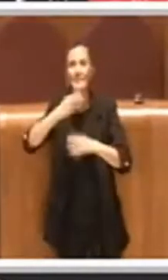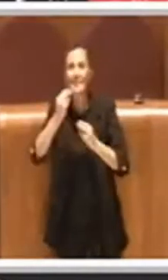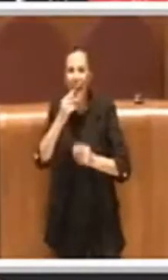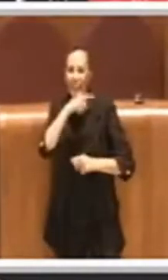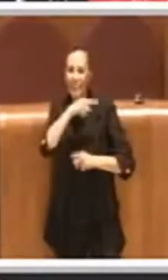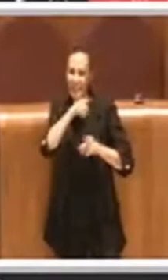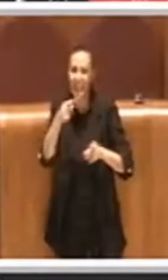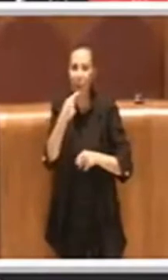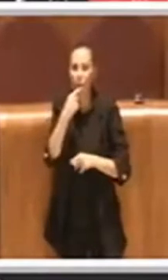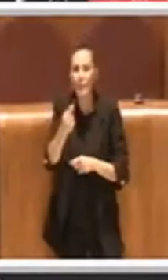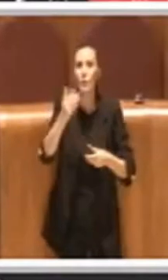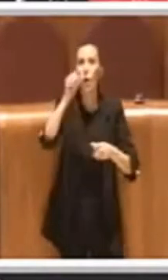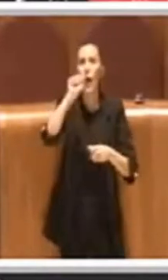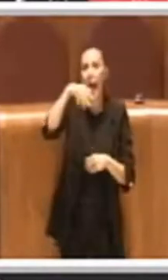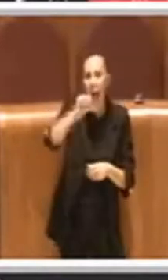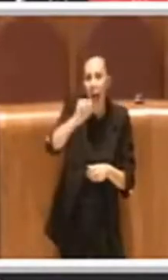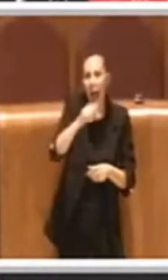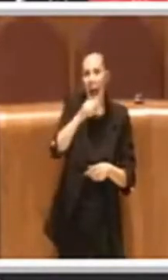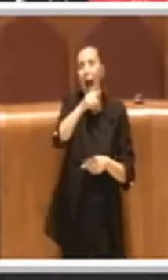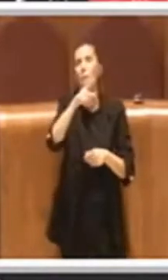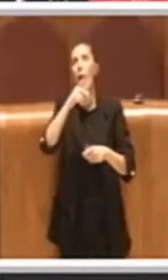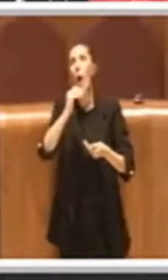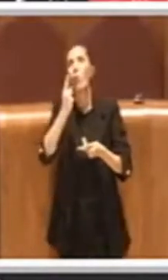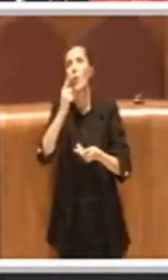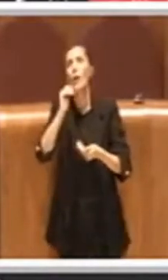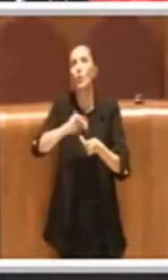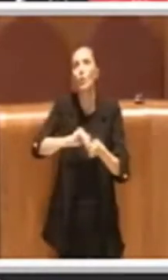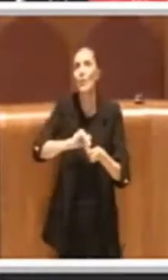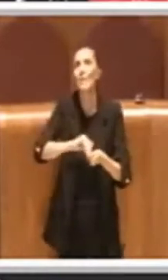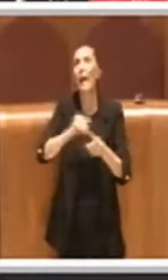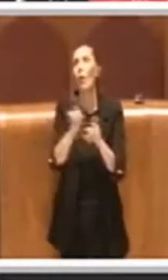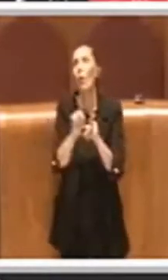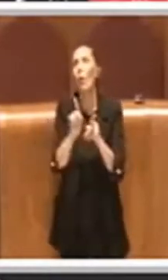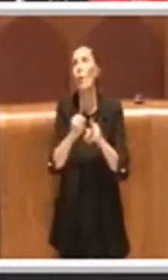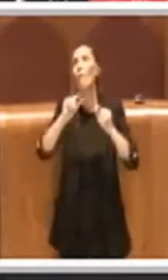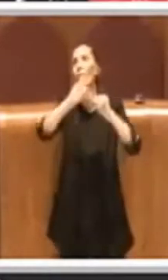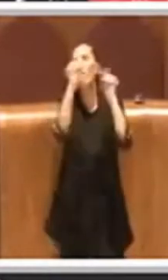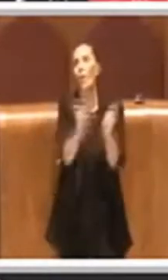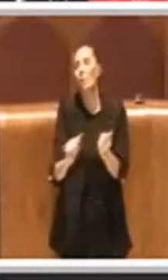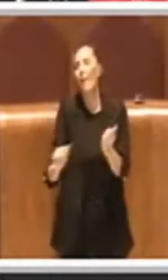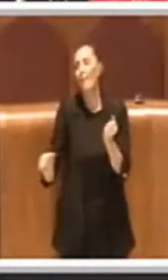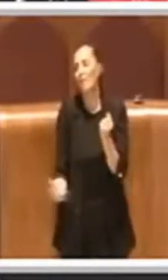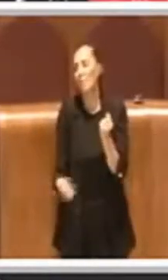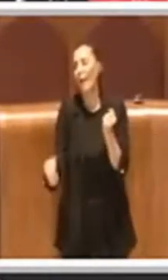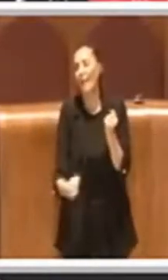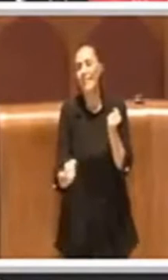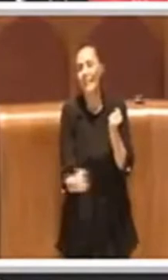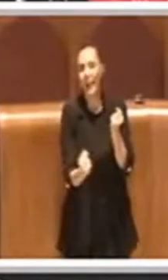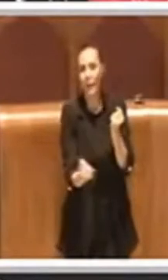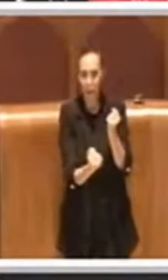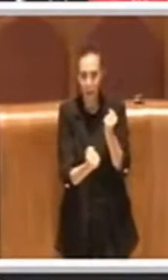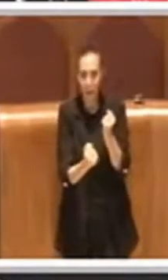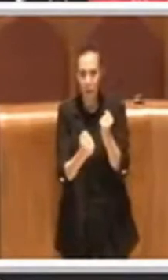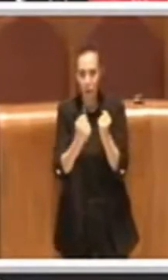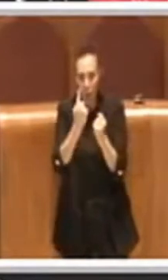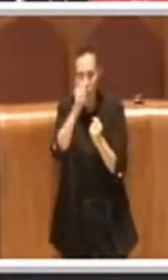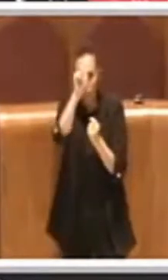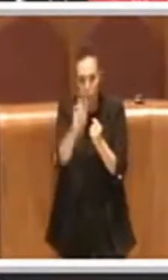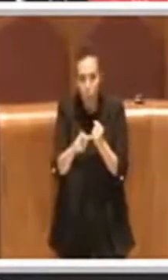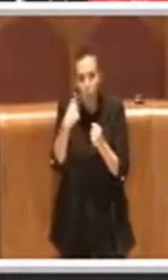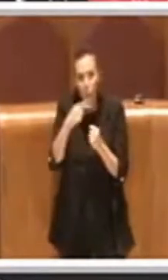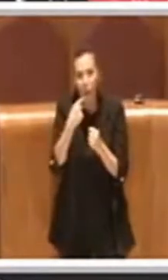AMA è una società soltanto di spazzamento, e l'ha detto anche uno dei proponenti, che